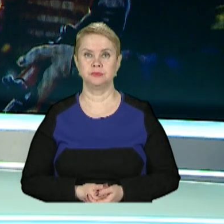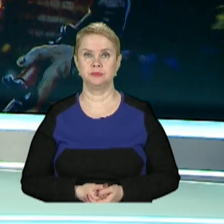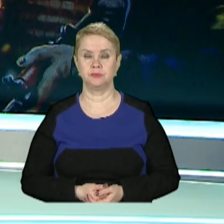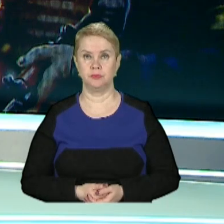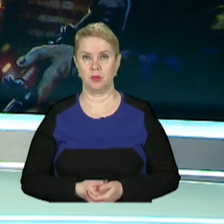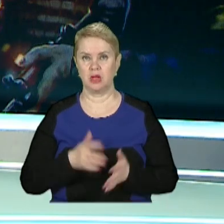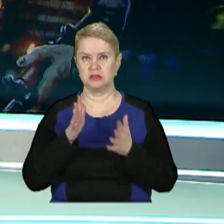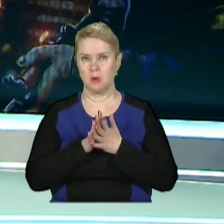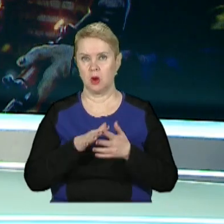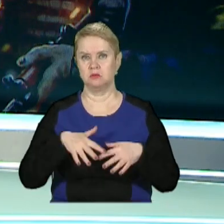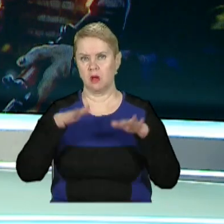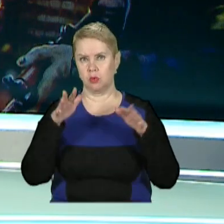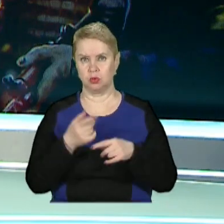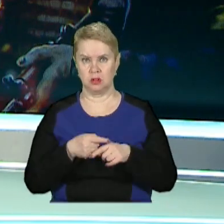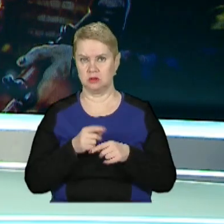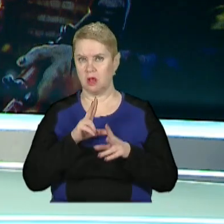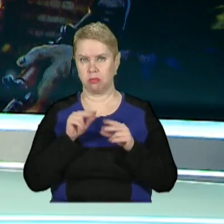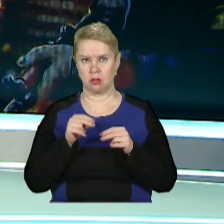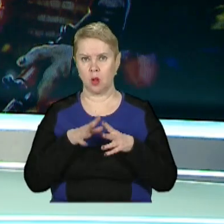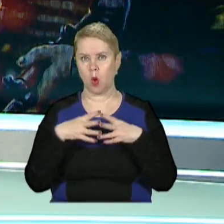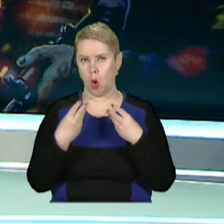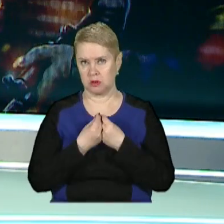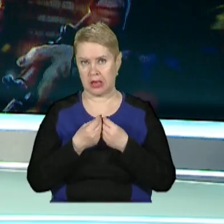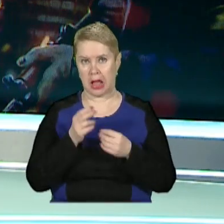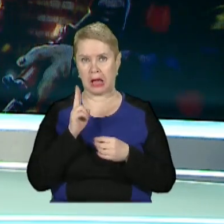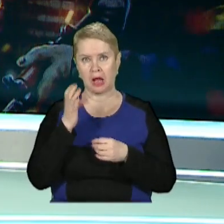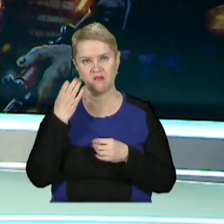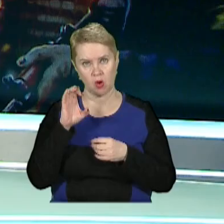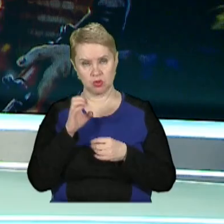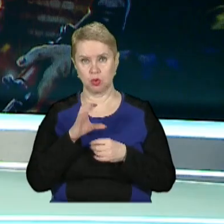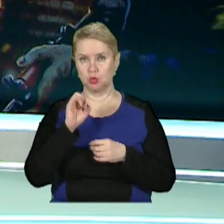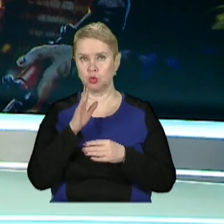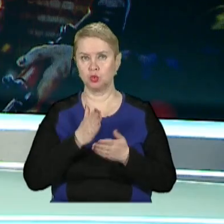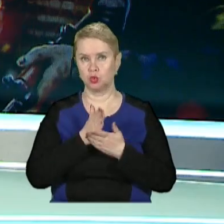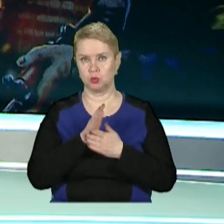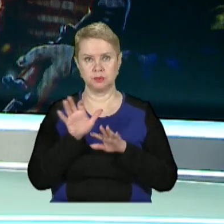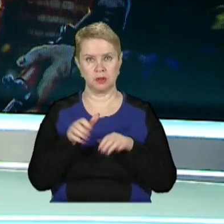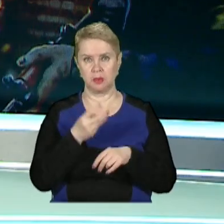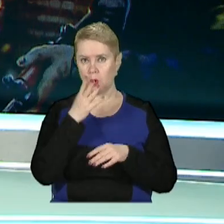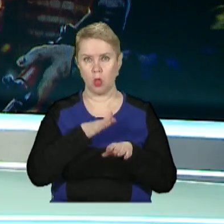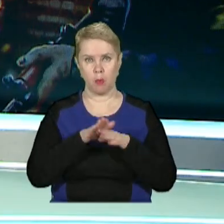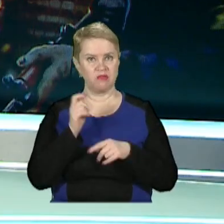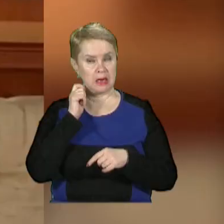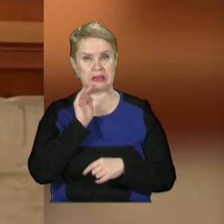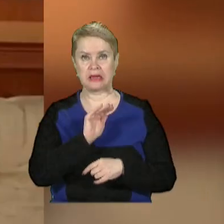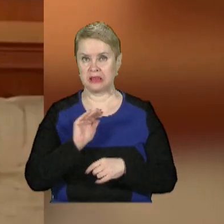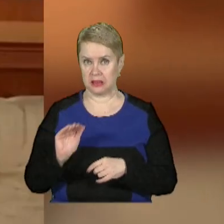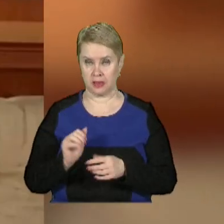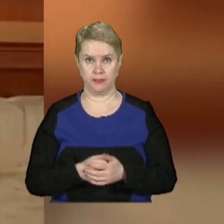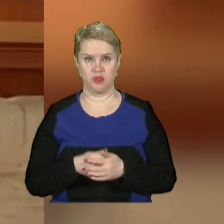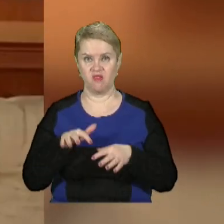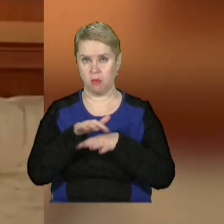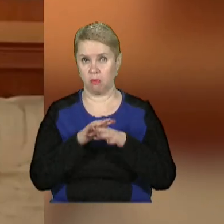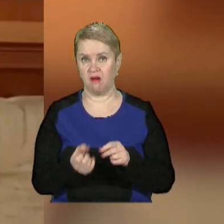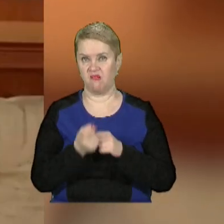Сморід, сміття та бруд. З неблагонадійної родини на Криворіжжя соціальні служби вилучили трьох неповнолітніх дітей. В